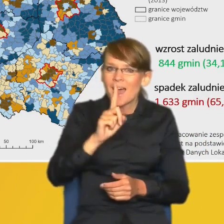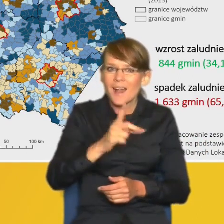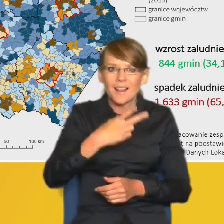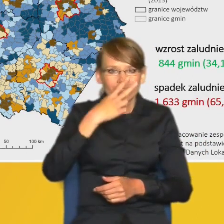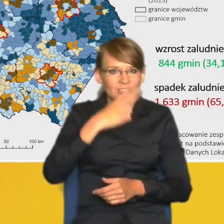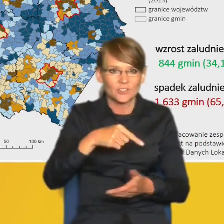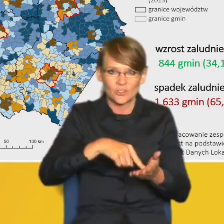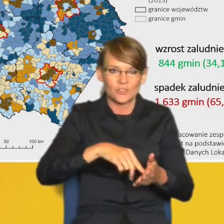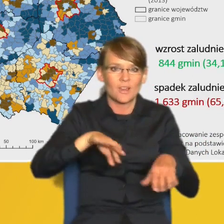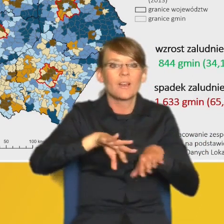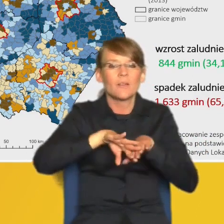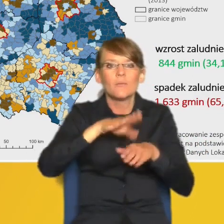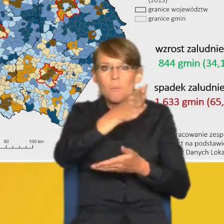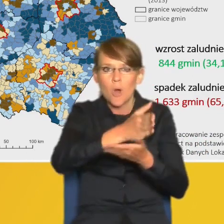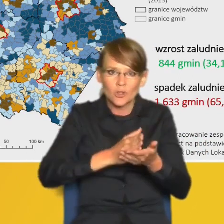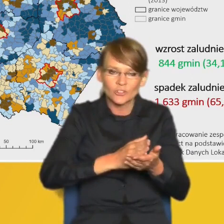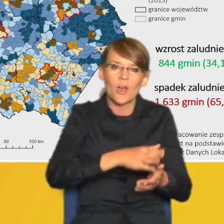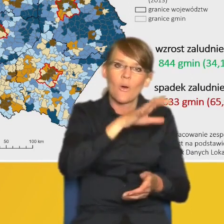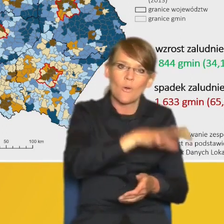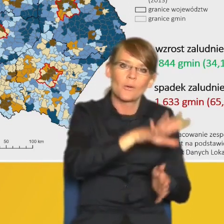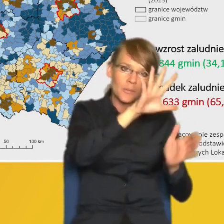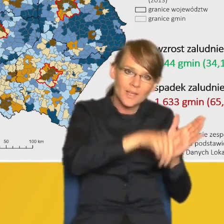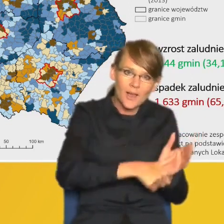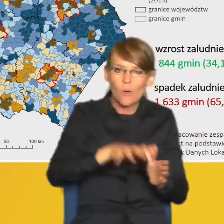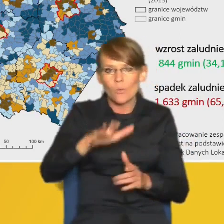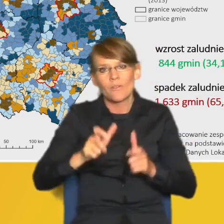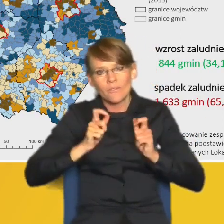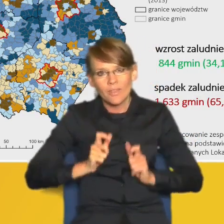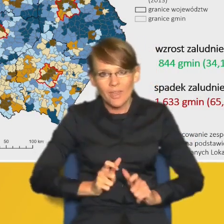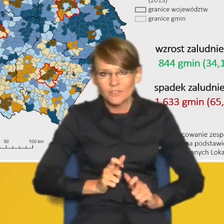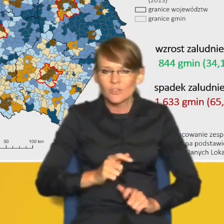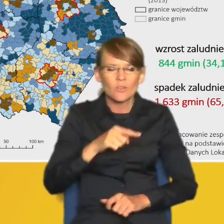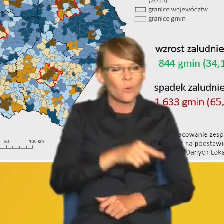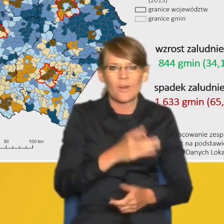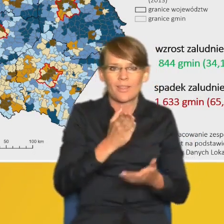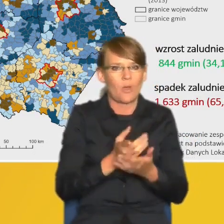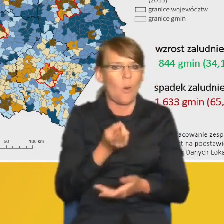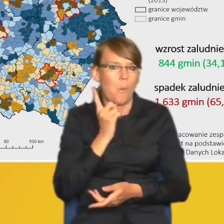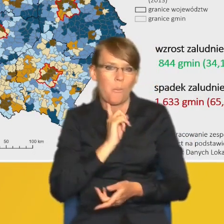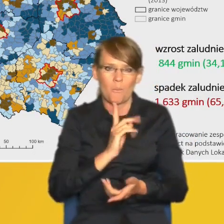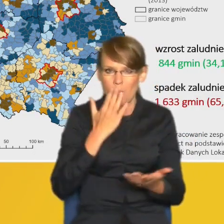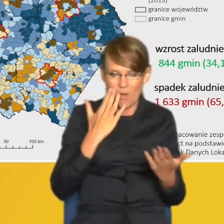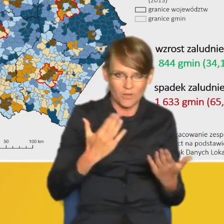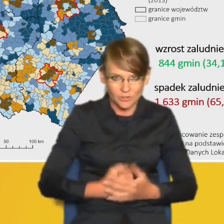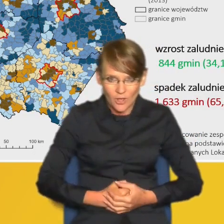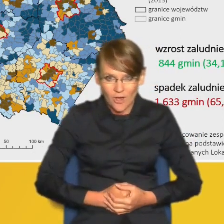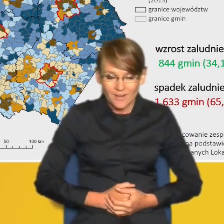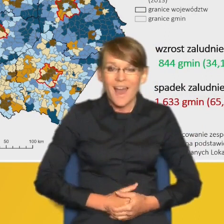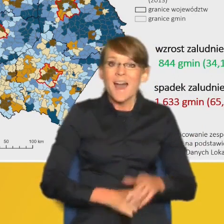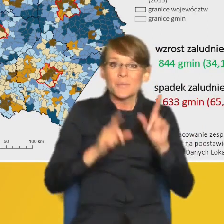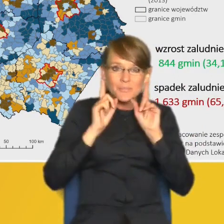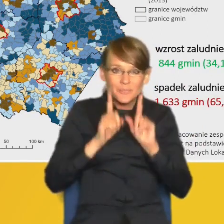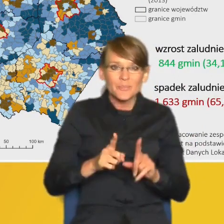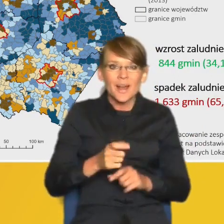dychotomicznego na miasta i obszary wiejskie jest pozorny. Bo co do zasady liczba